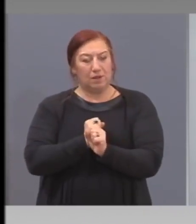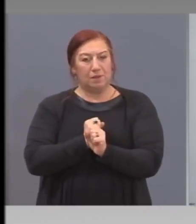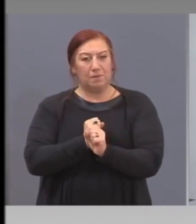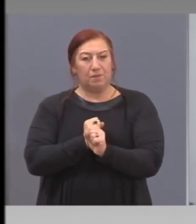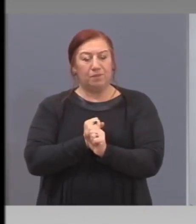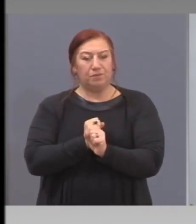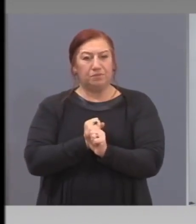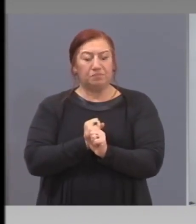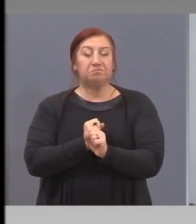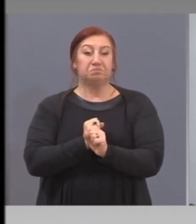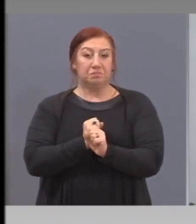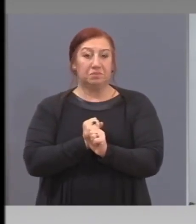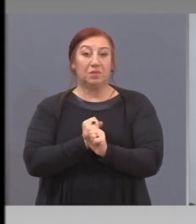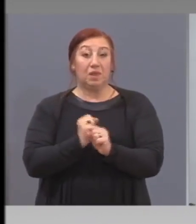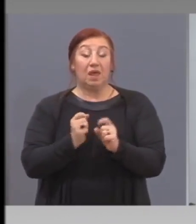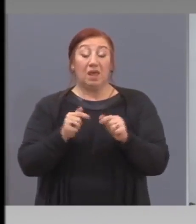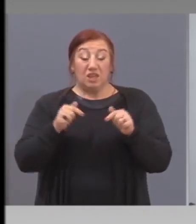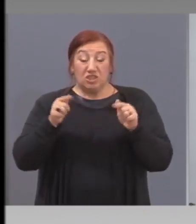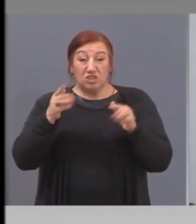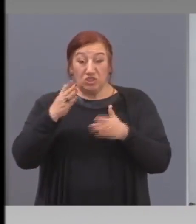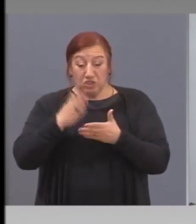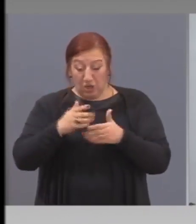Едва от днес имаме закон.